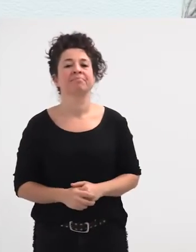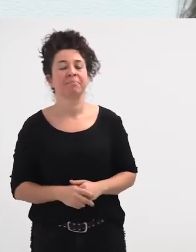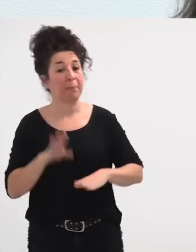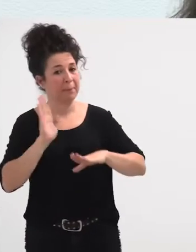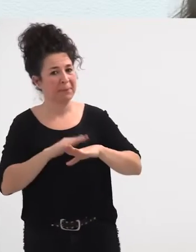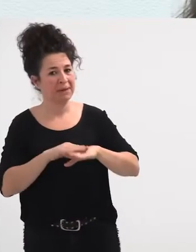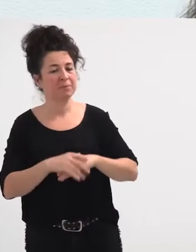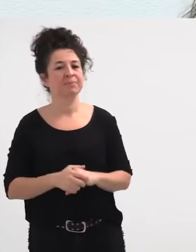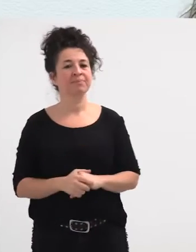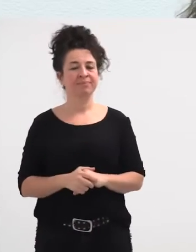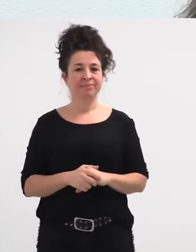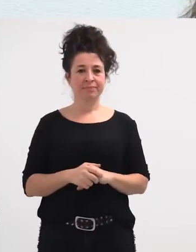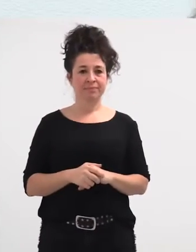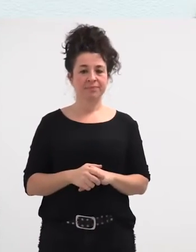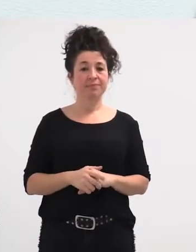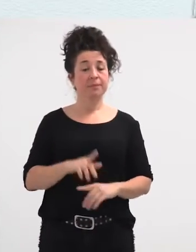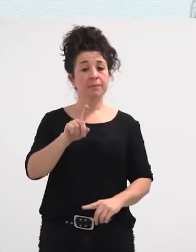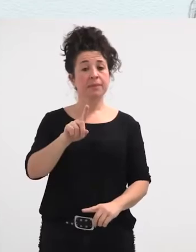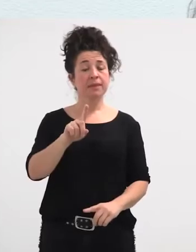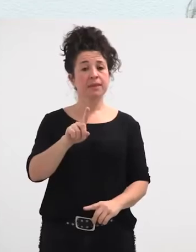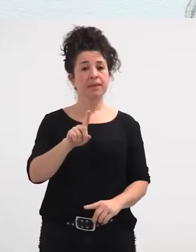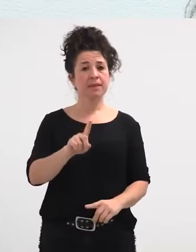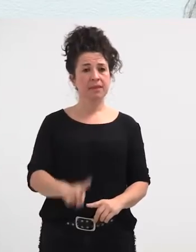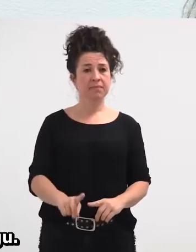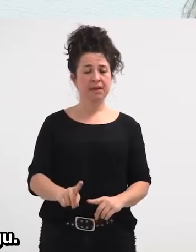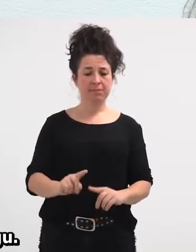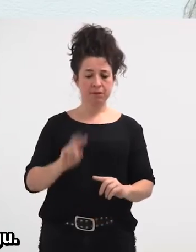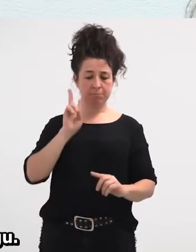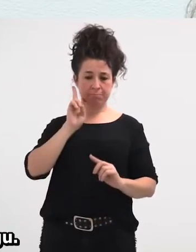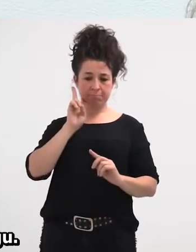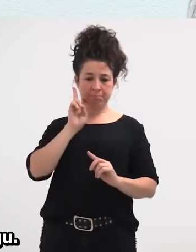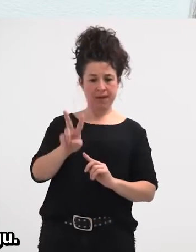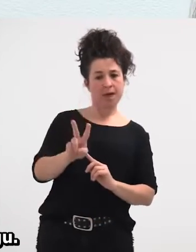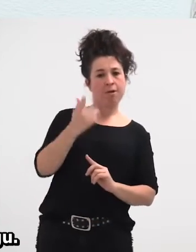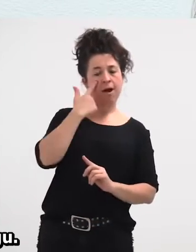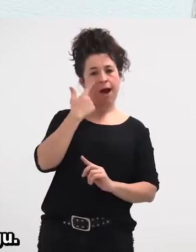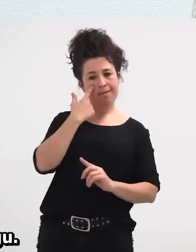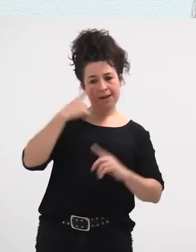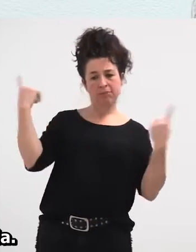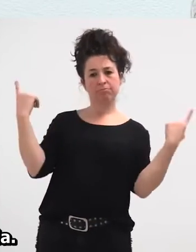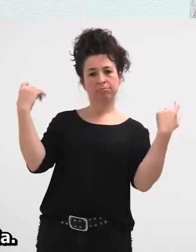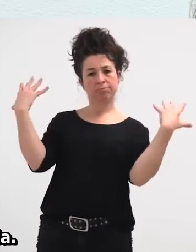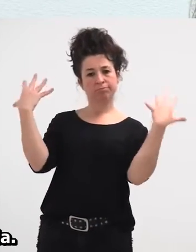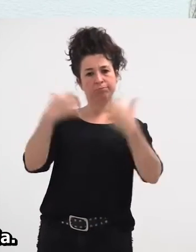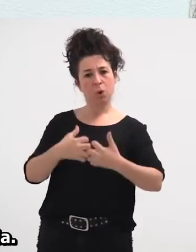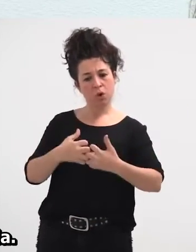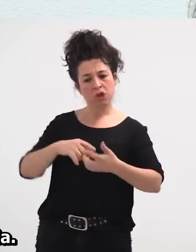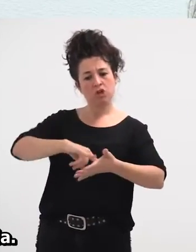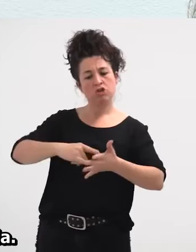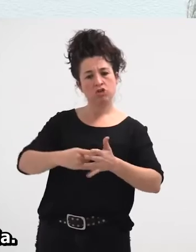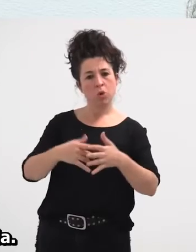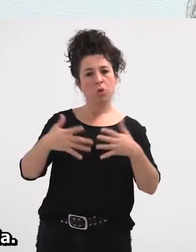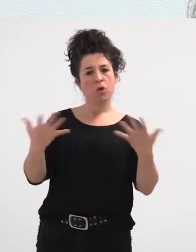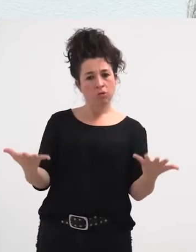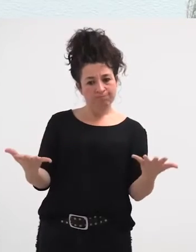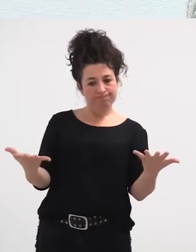Eta gero, gatazkaren konponbideari da egira jarri gara, eta horrekin ere bai gauza asko ikasitugu, asken atala konponbideari